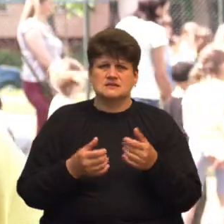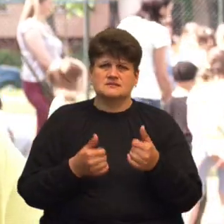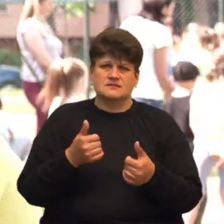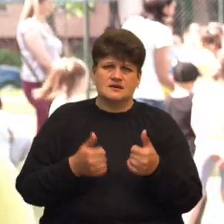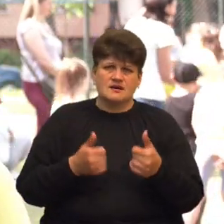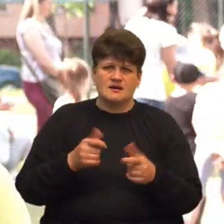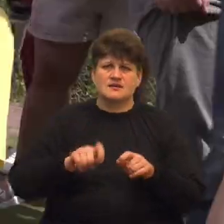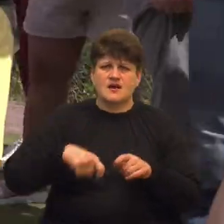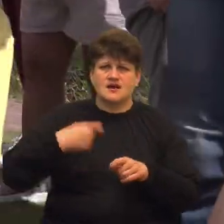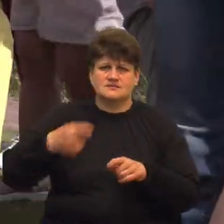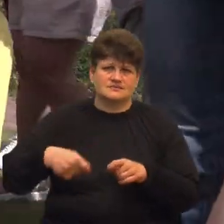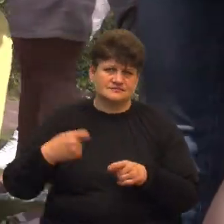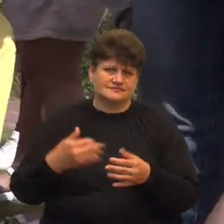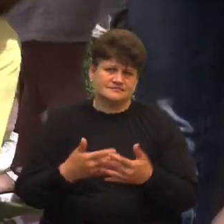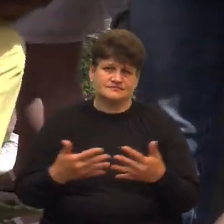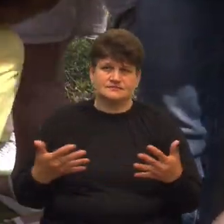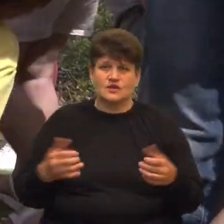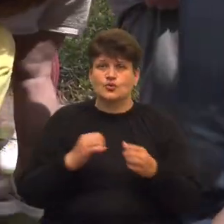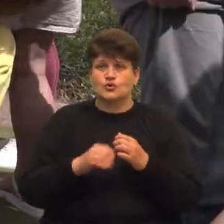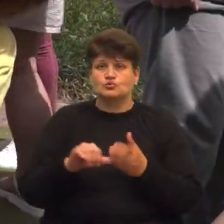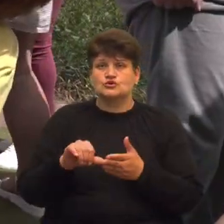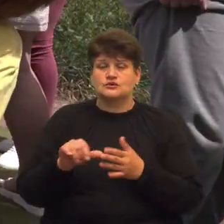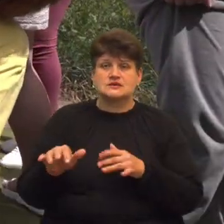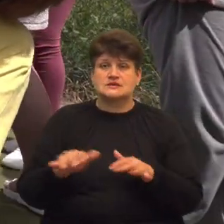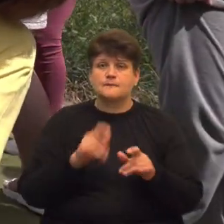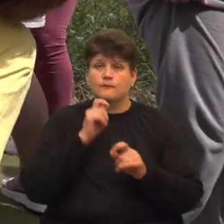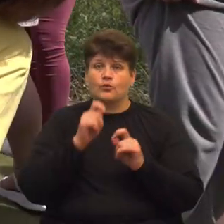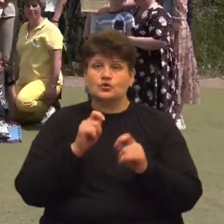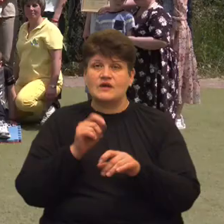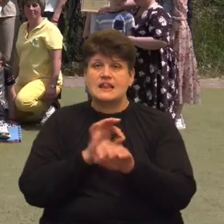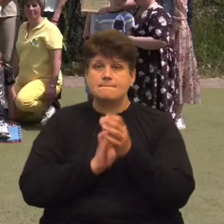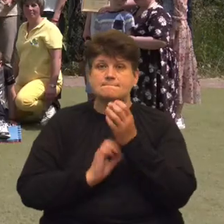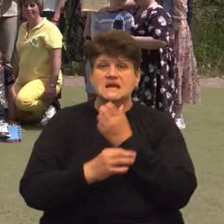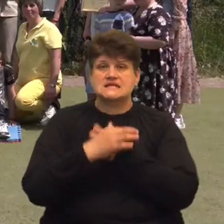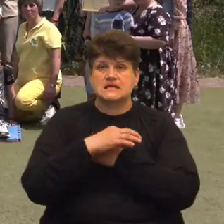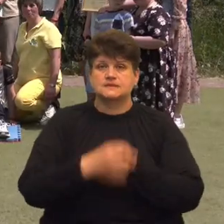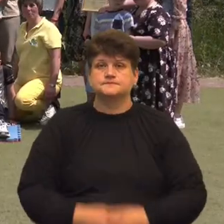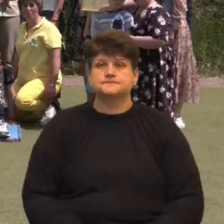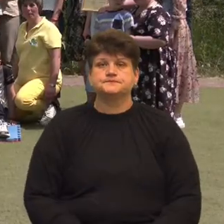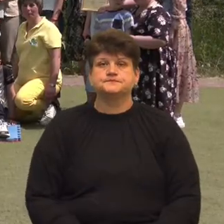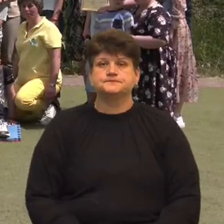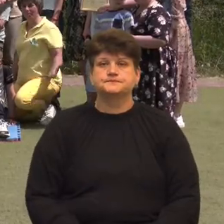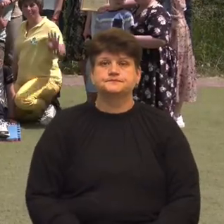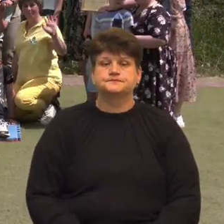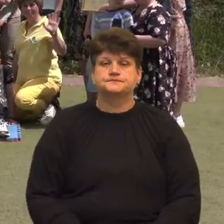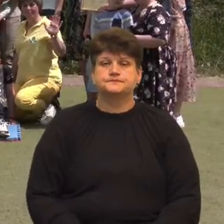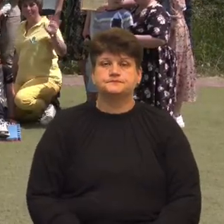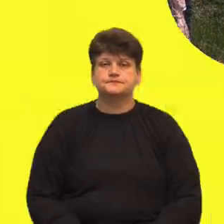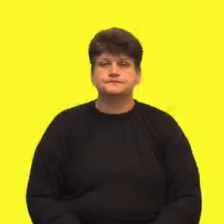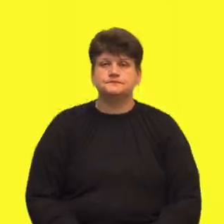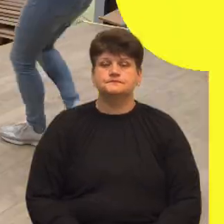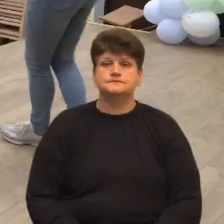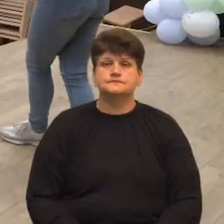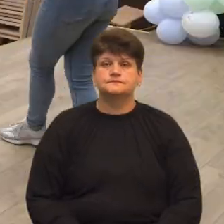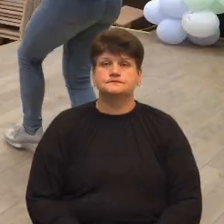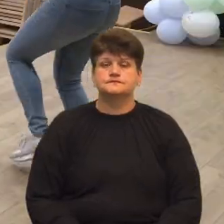паличок і тому подібне». Кожному учаснику заходу подарували браслет. Лілія Лобор, Оксана Галіяш, Суспільне новини, Тернопіль.